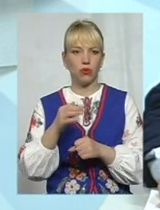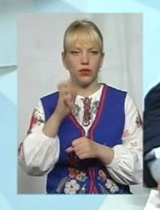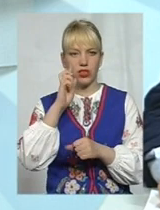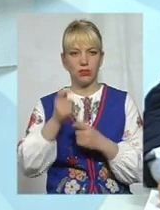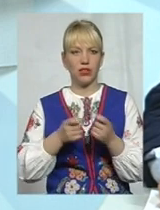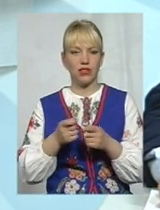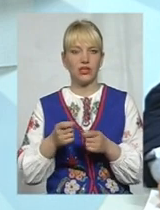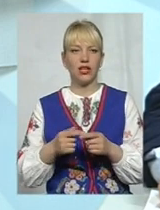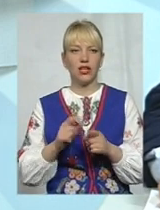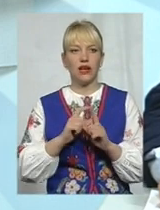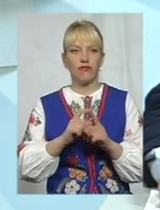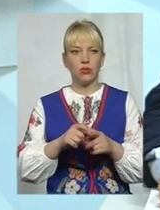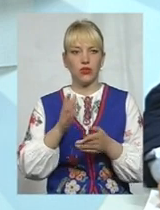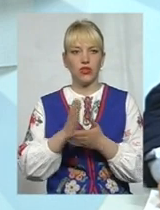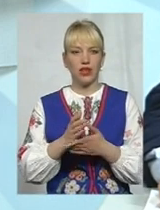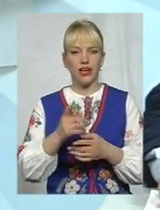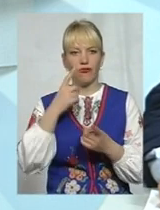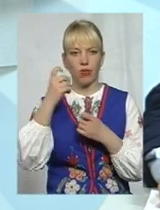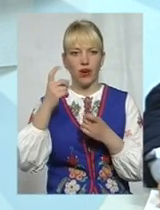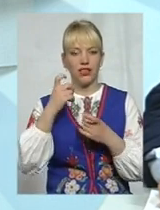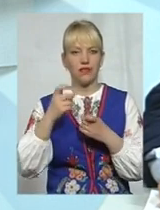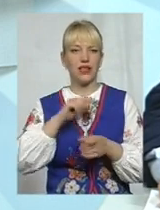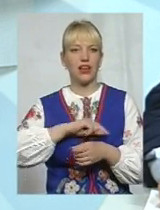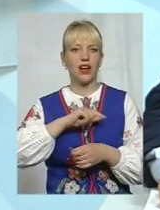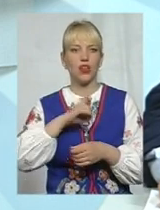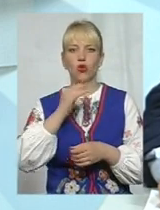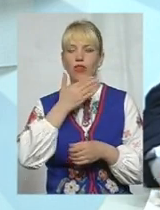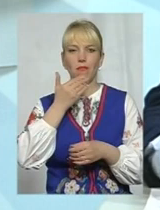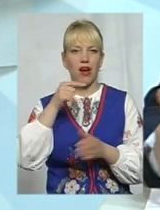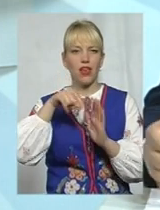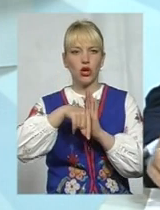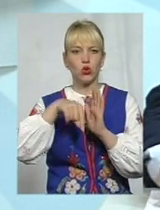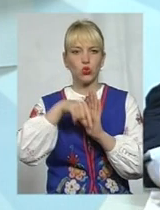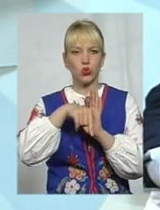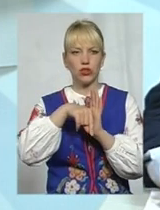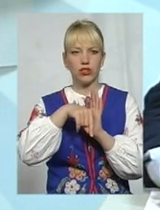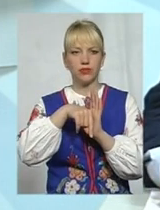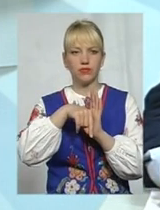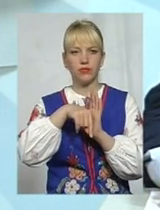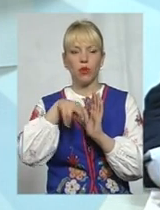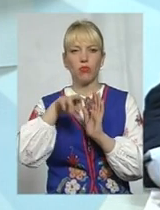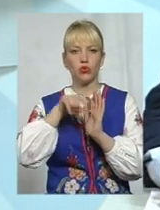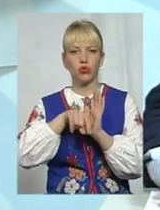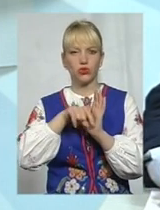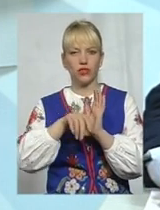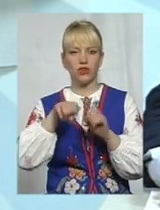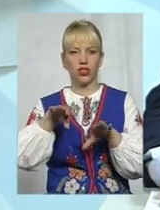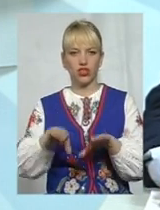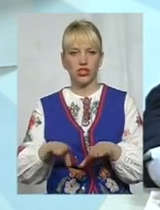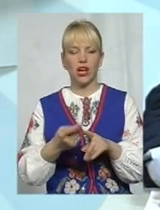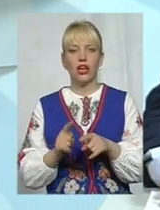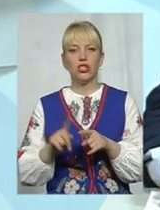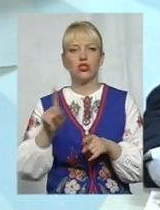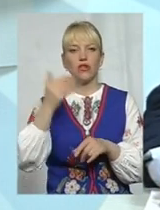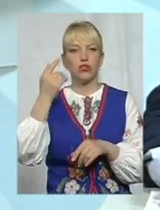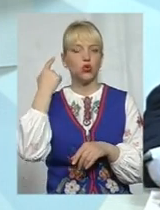інформативний характер, але не мають по суті вирішення. Розумієте, те, що ви